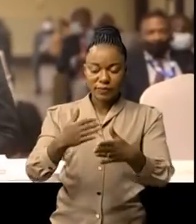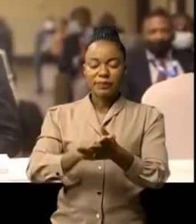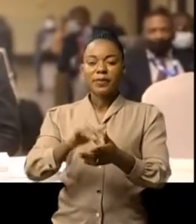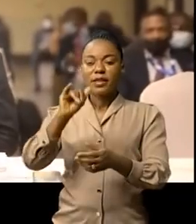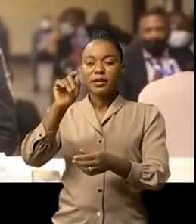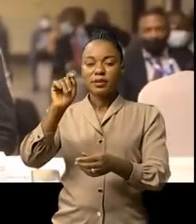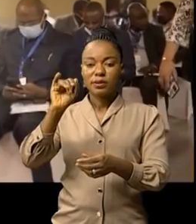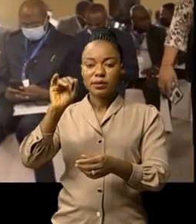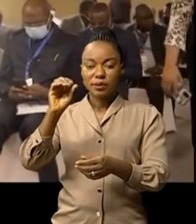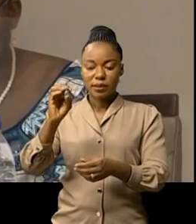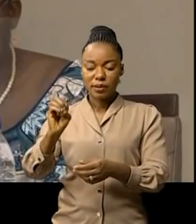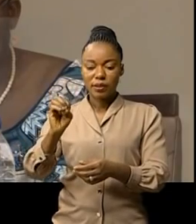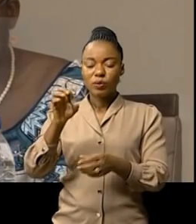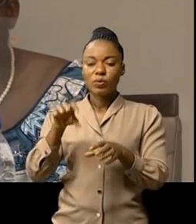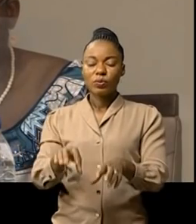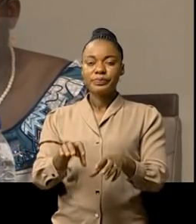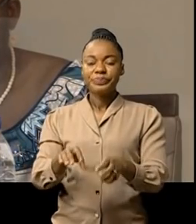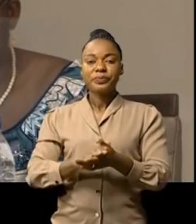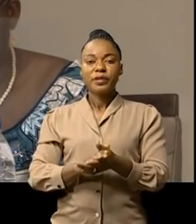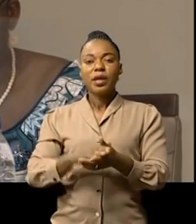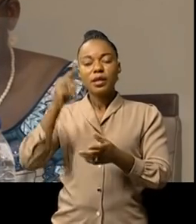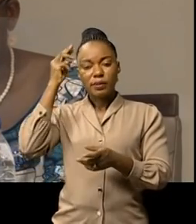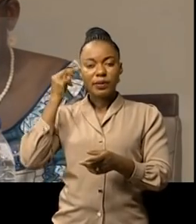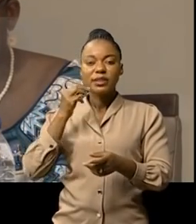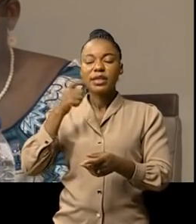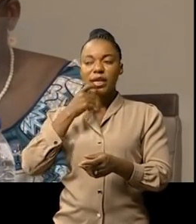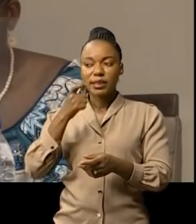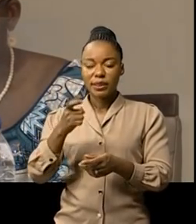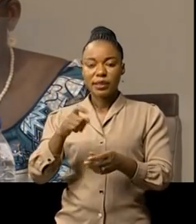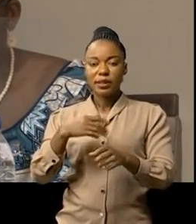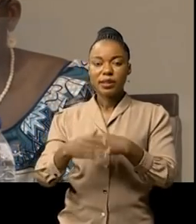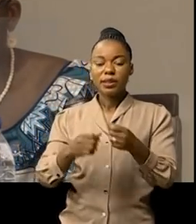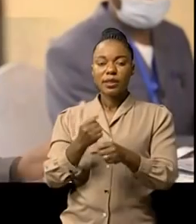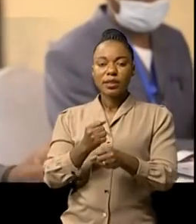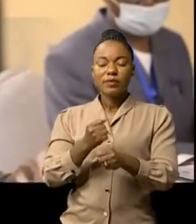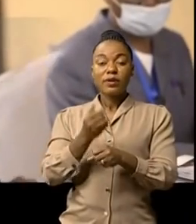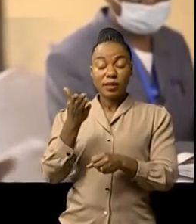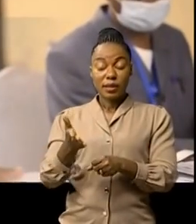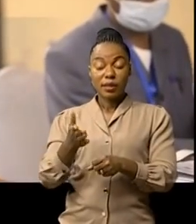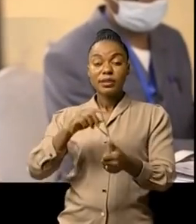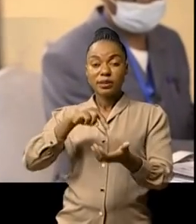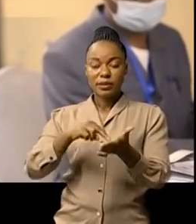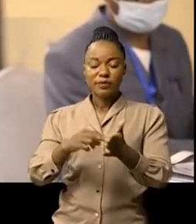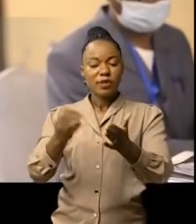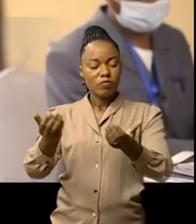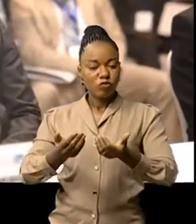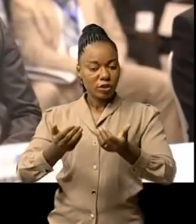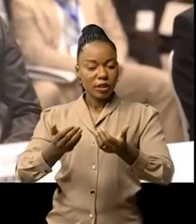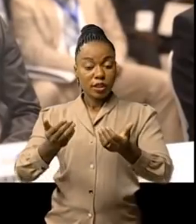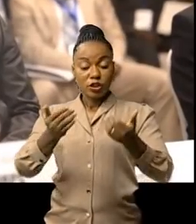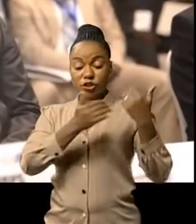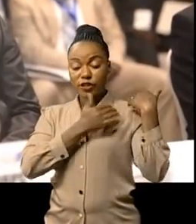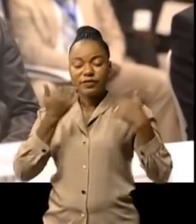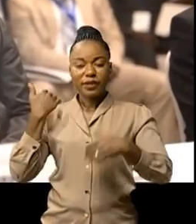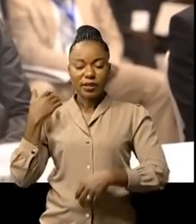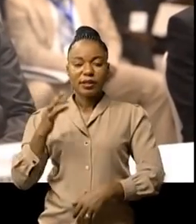-RDC. Le numéro 1 de Mines a précisé que le lancement de cette série d'ateliers est une preuve de volonté du chef de l'étape Félix Antoine